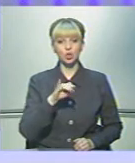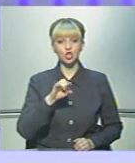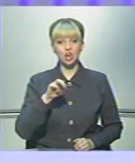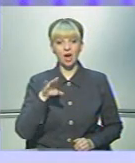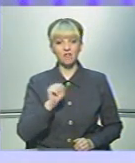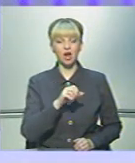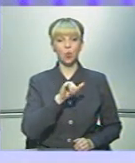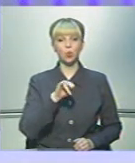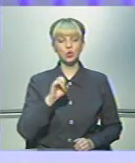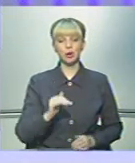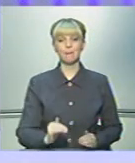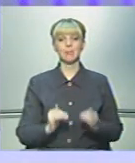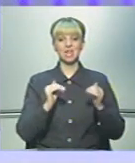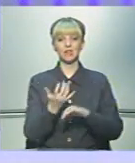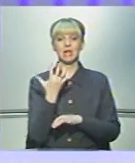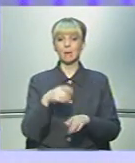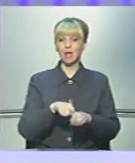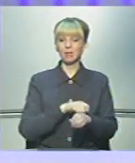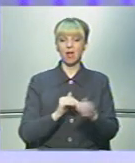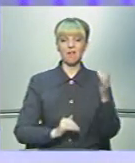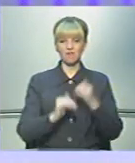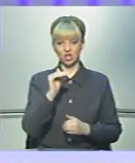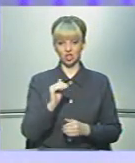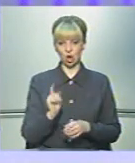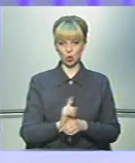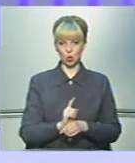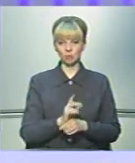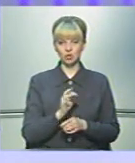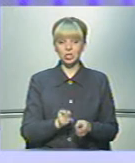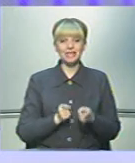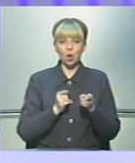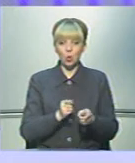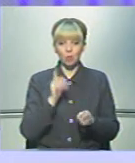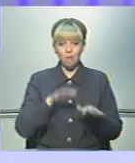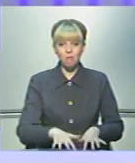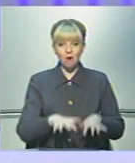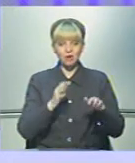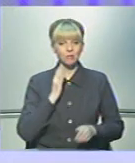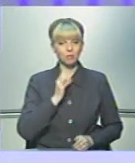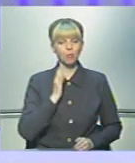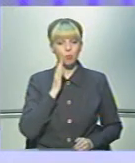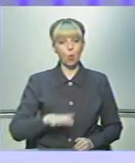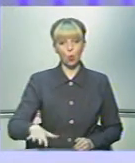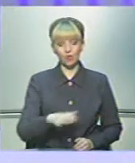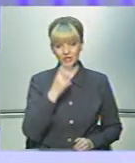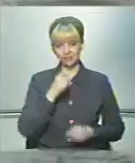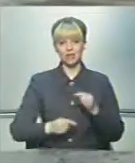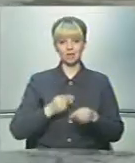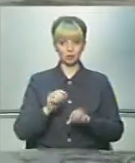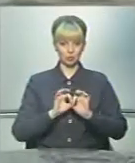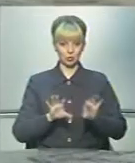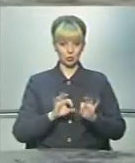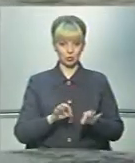Латориця і Уш піднявся на 5 метрів вище норми. Чи не загрожують паводки і Буковині – дивіться у наступному сюжеті.